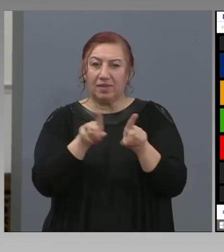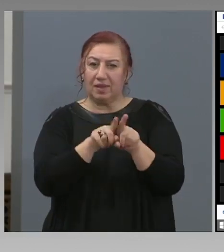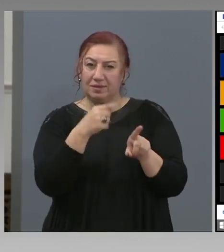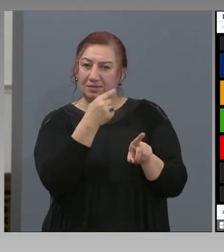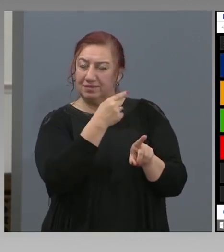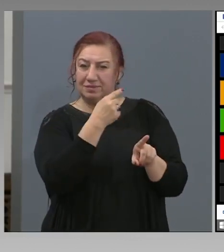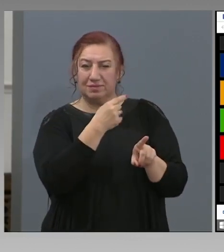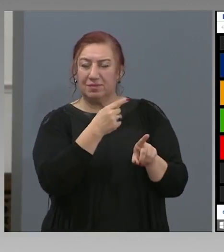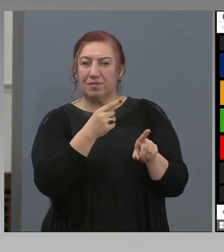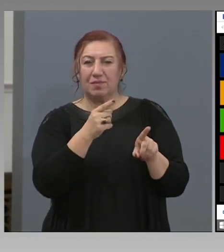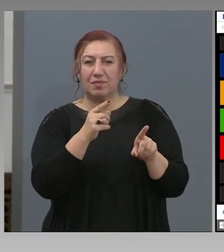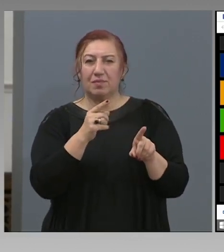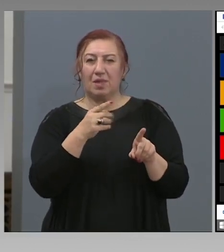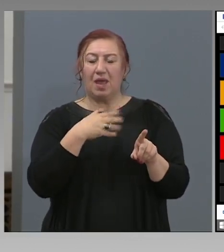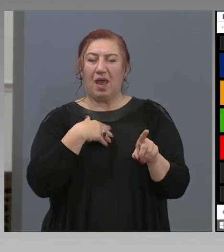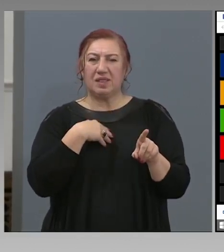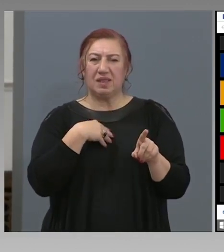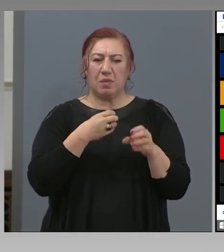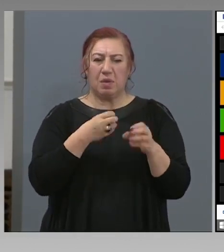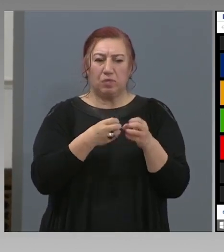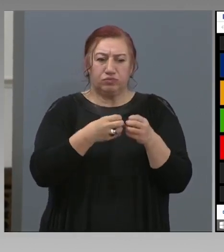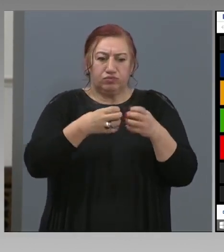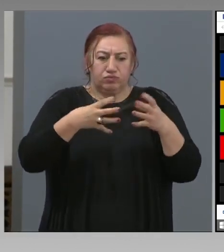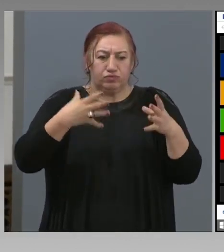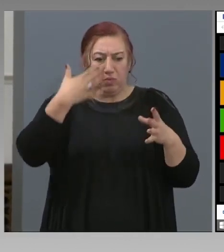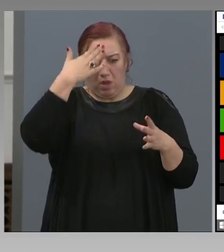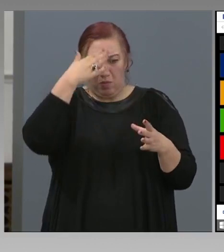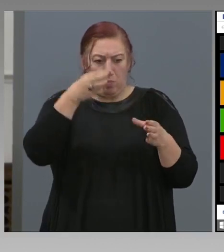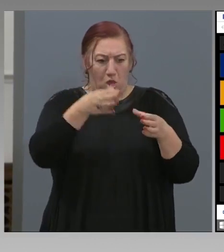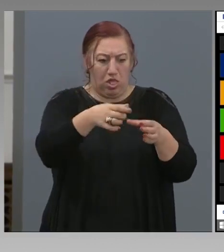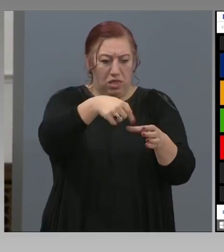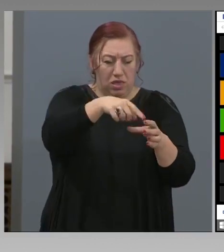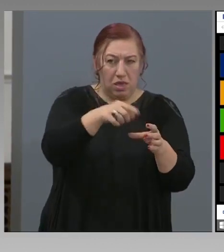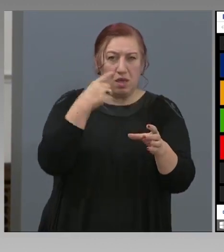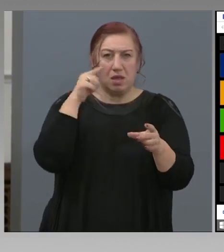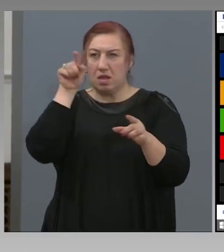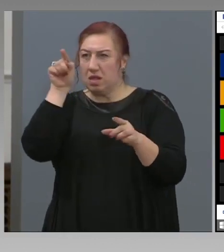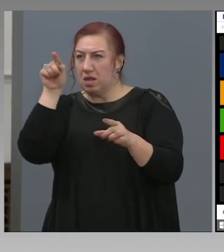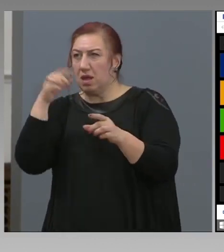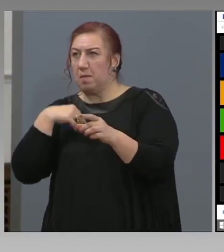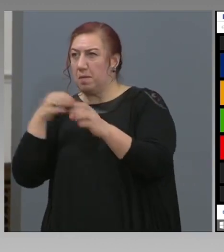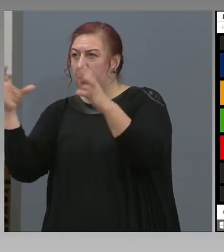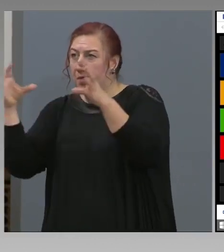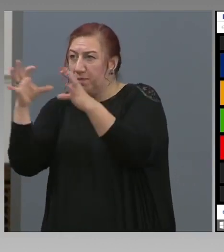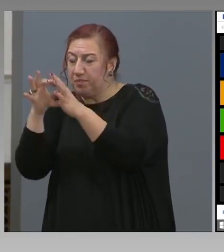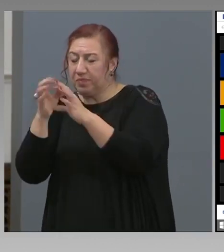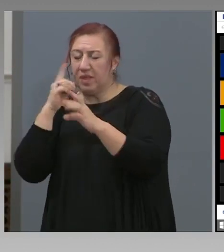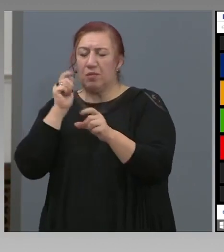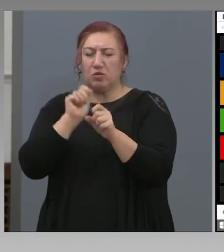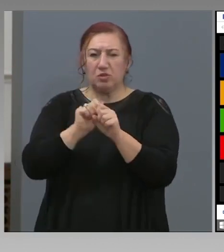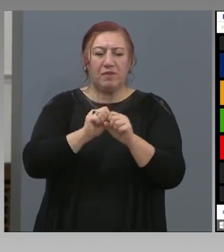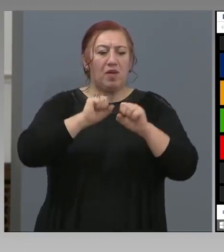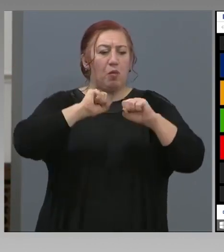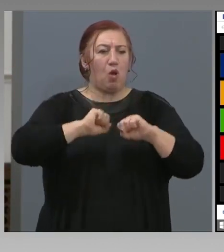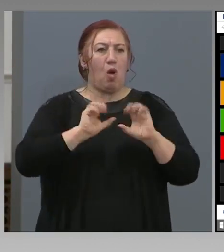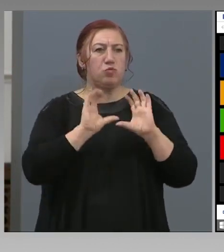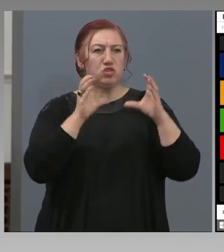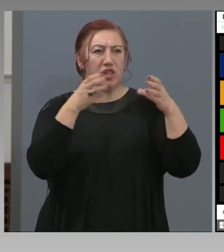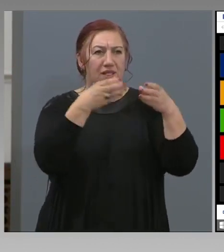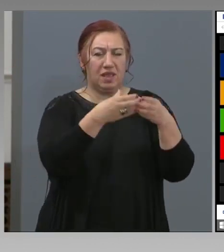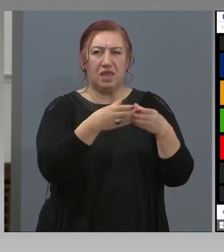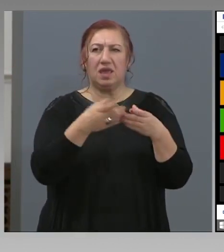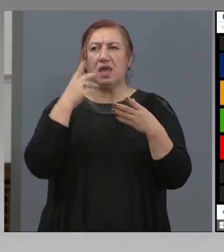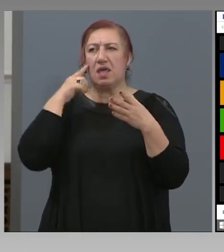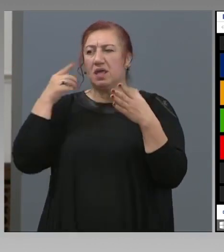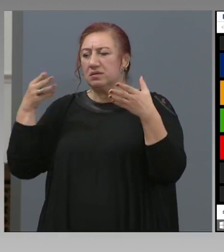горещи точки, да се правят най-различни анализи по концентрации, по общини и